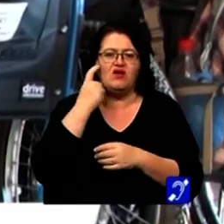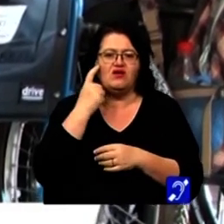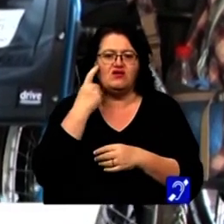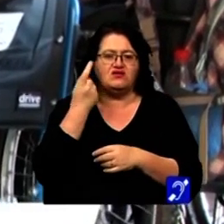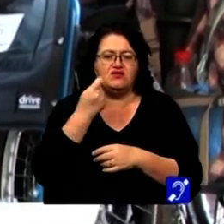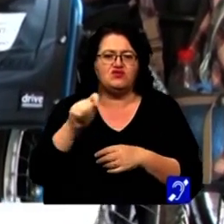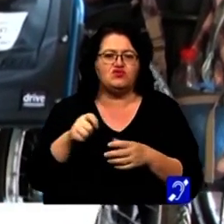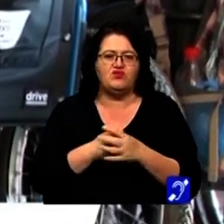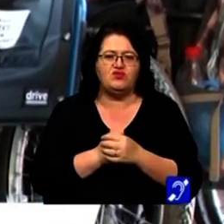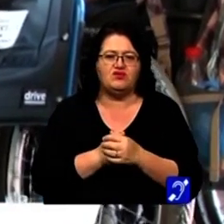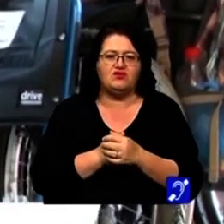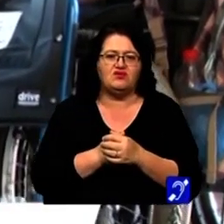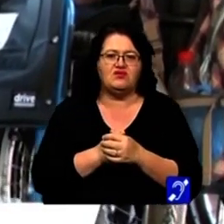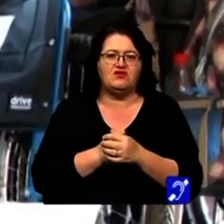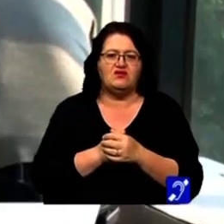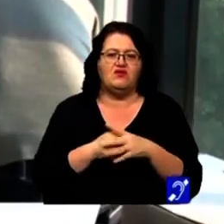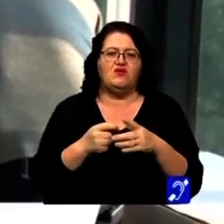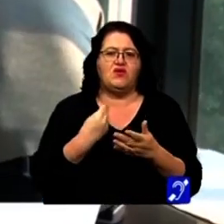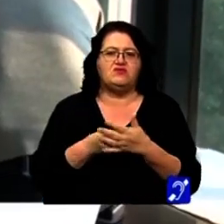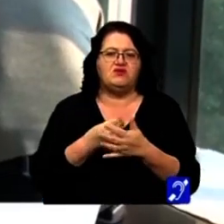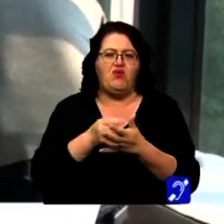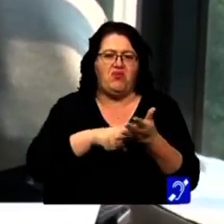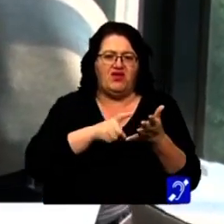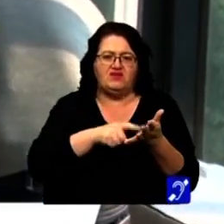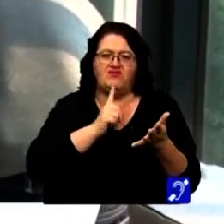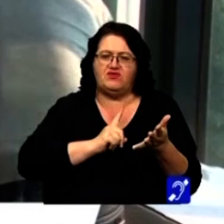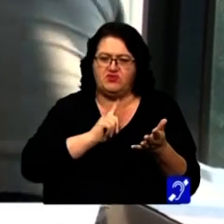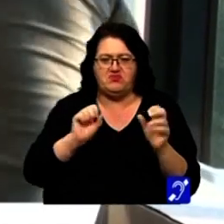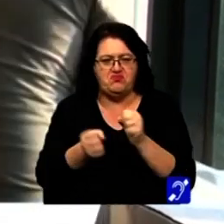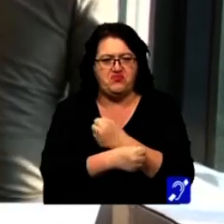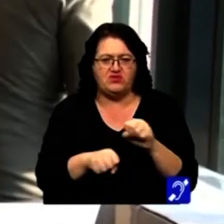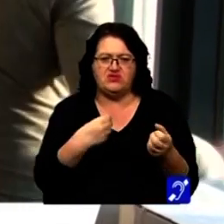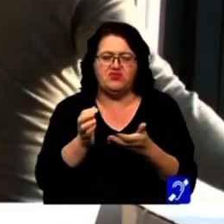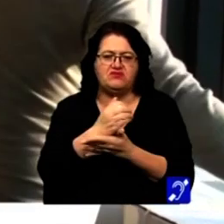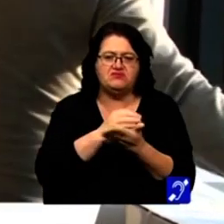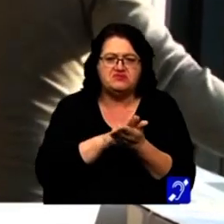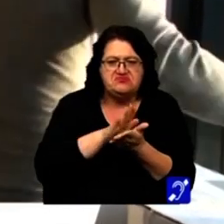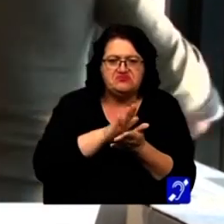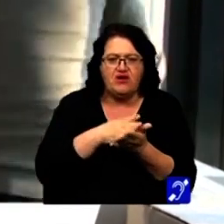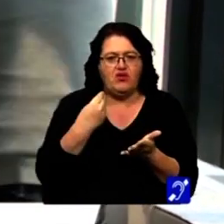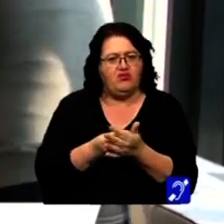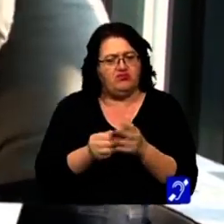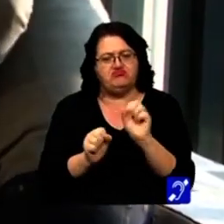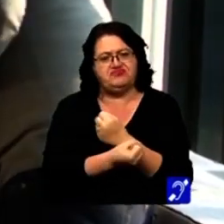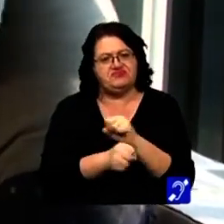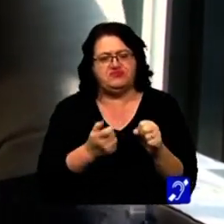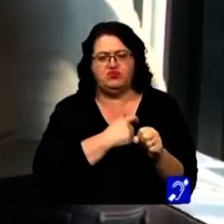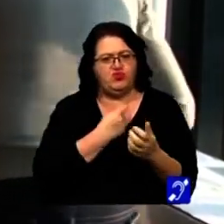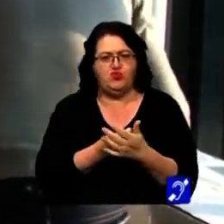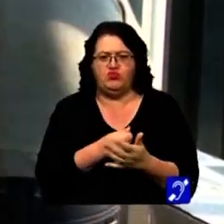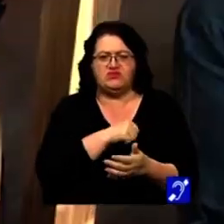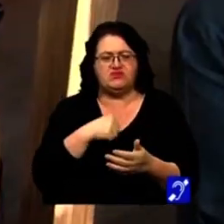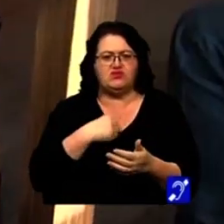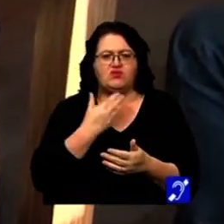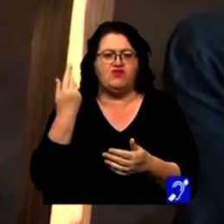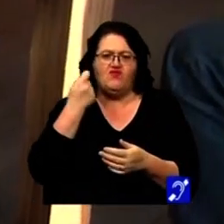că este foarte scumpul. Dar la venitul nostru este imposibil să adunăm atâția bani să ne putem cumpăra singuri, dar